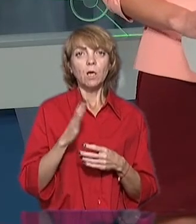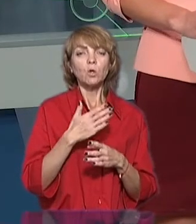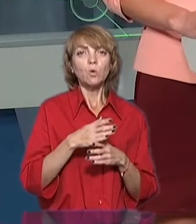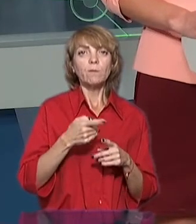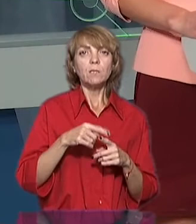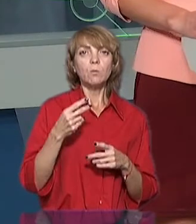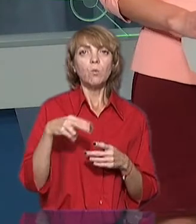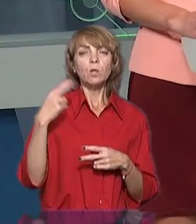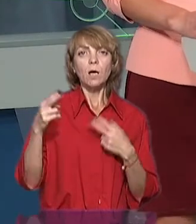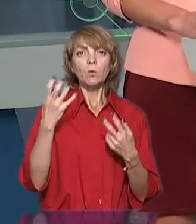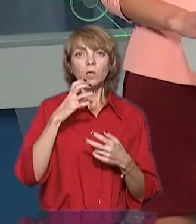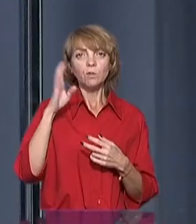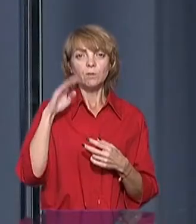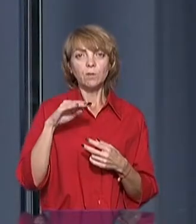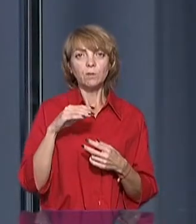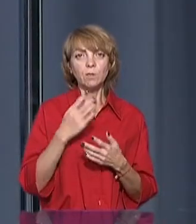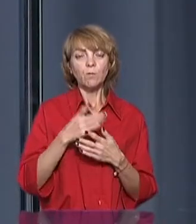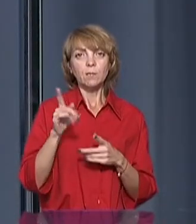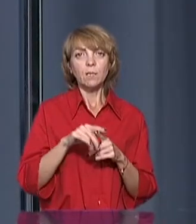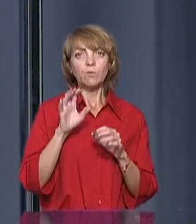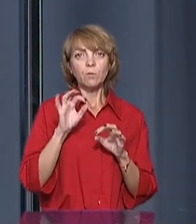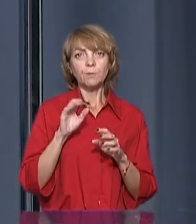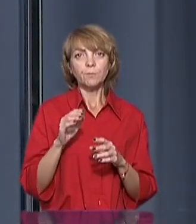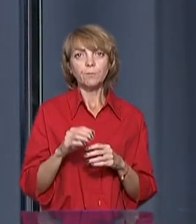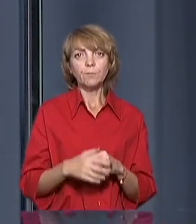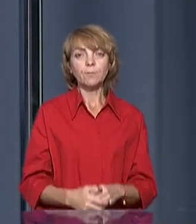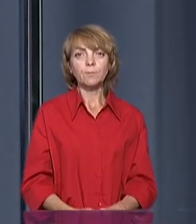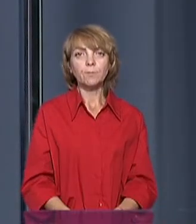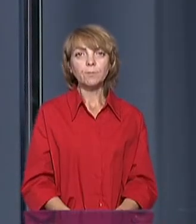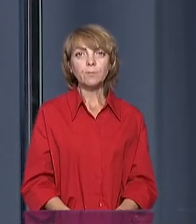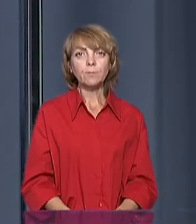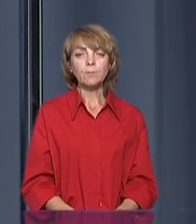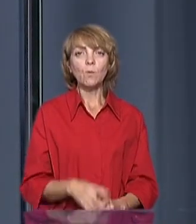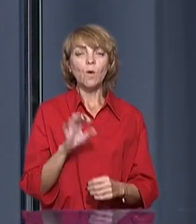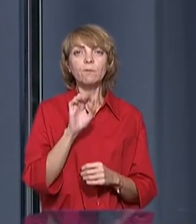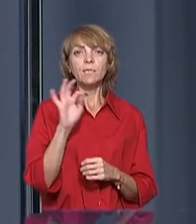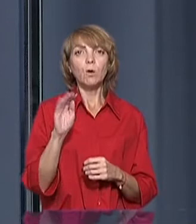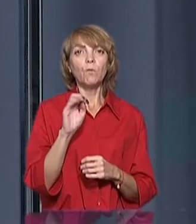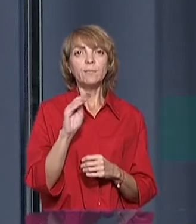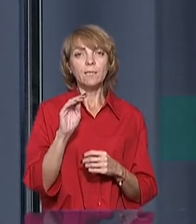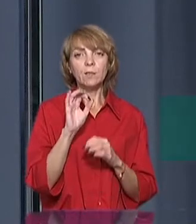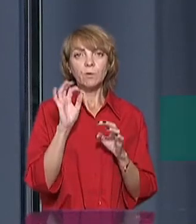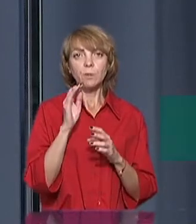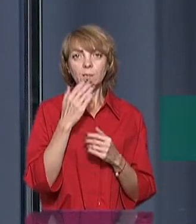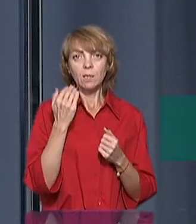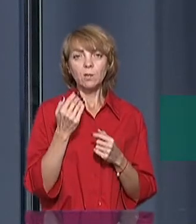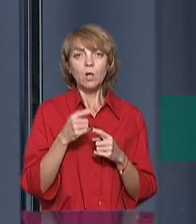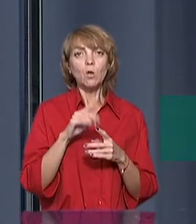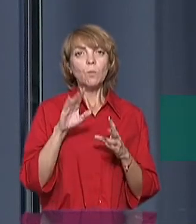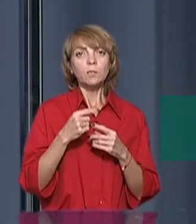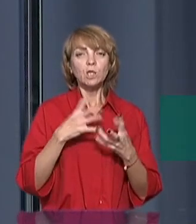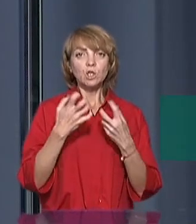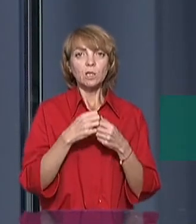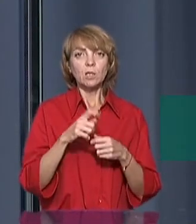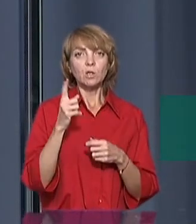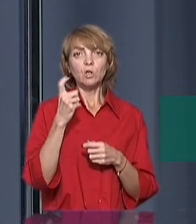боргах гарячої води? Чи є у вас така інформація? Ну, так. Офіціальної інформації немає, але, знову ж, погода відчисляється тими же сотнями